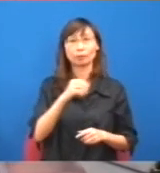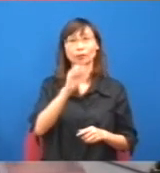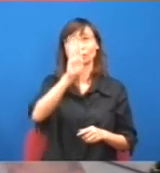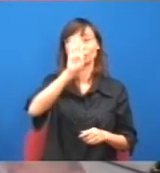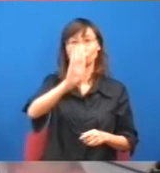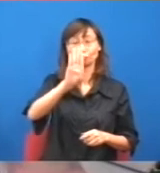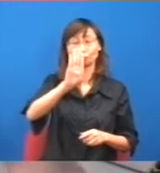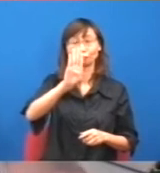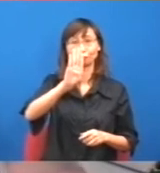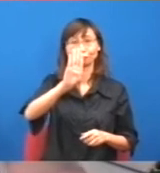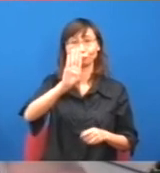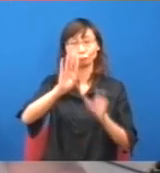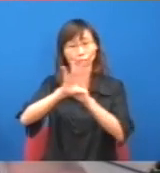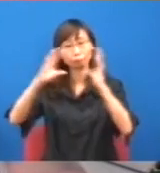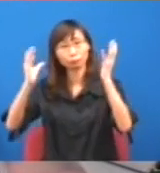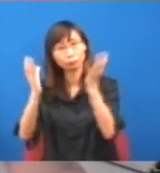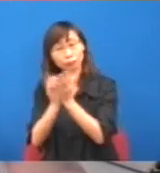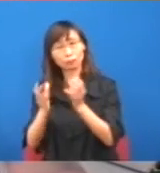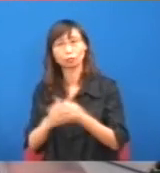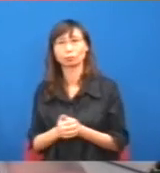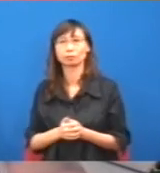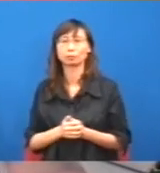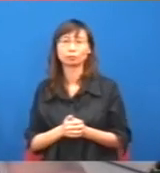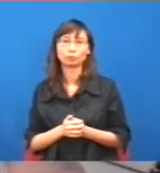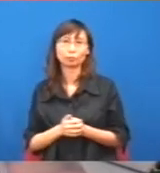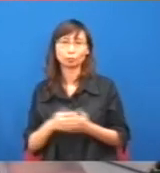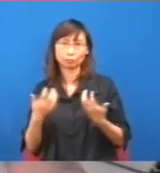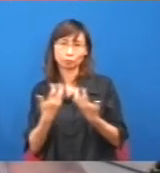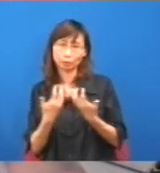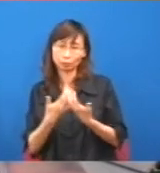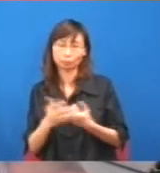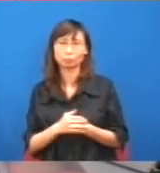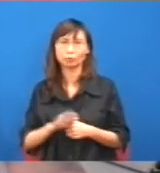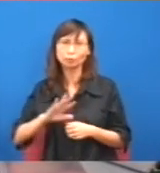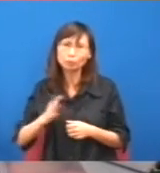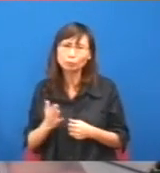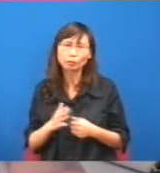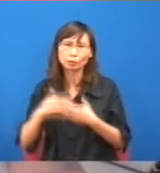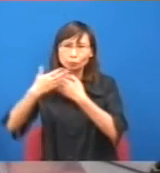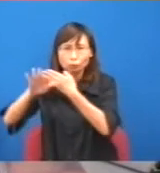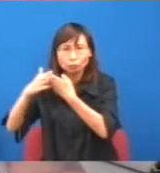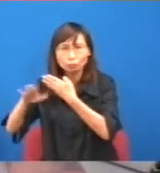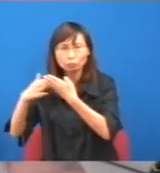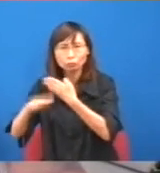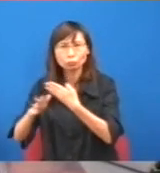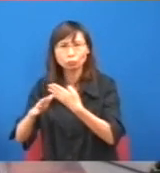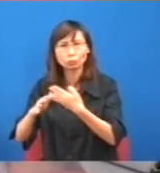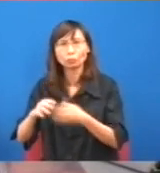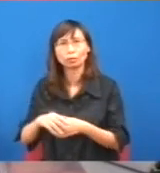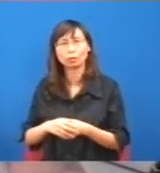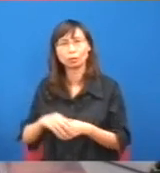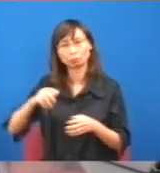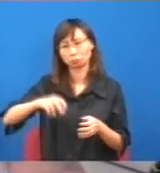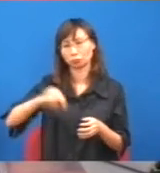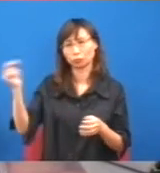就是剔除了很多窮人用的東西,但是,為什麼仍然只有7%呢,你現在內食碟飯,很明